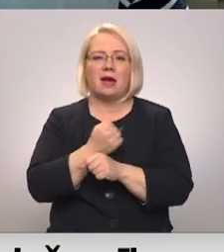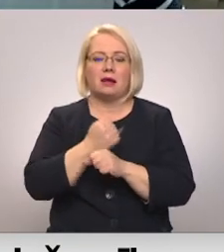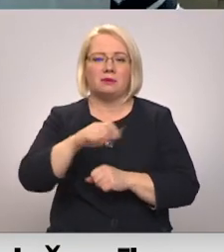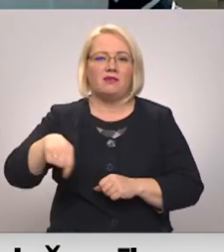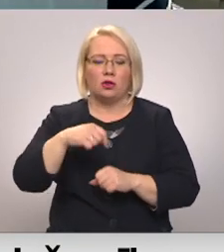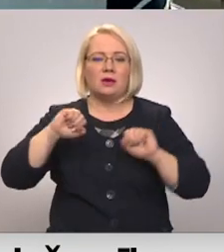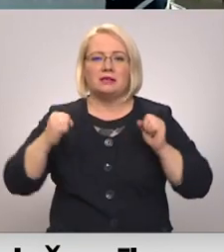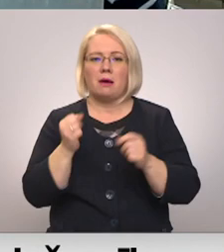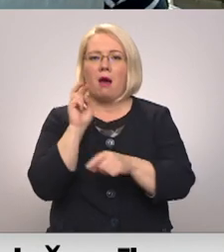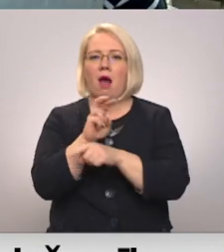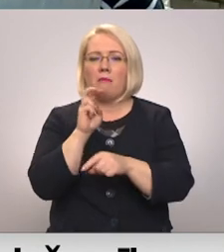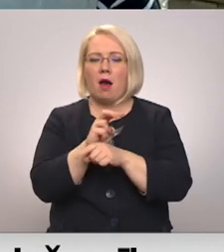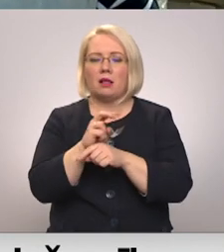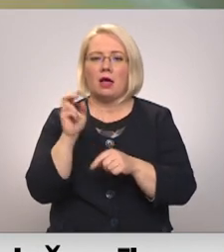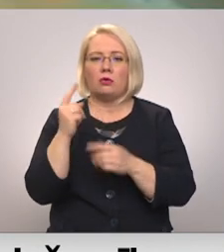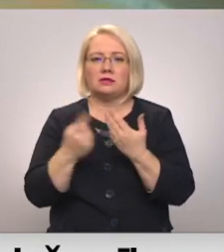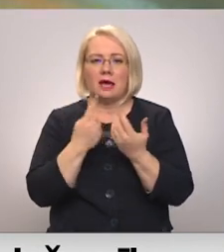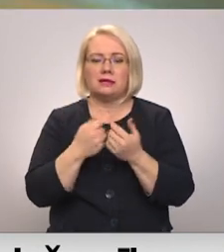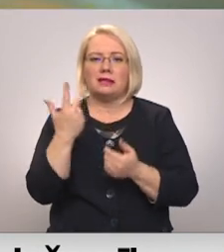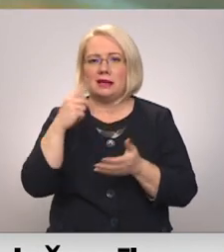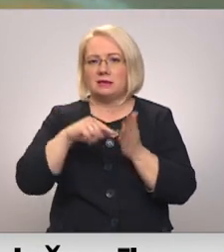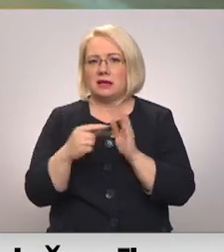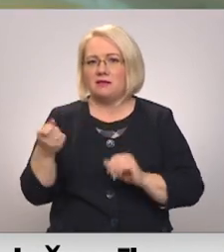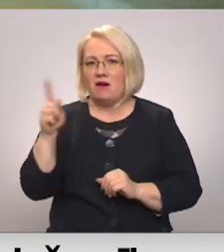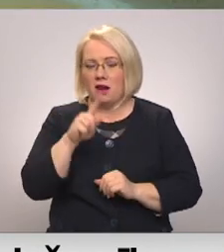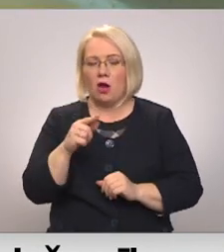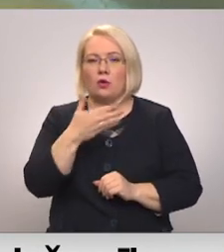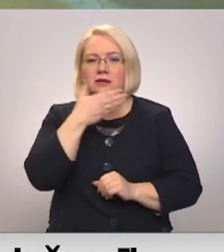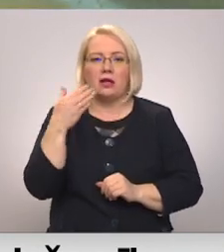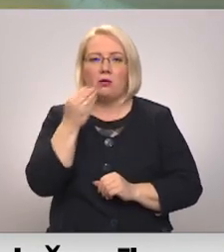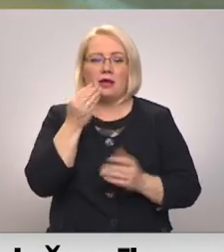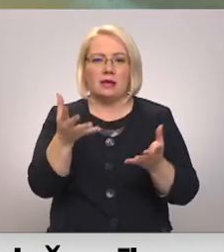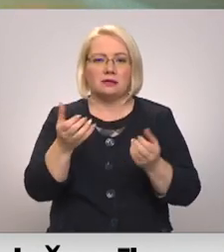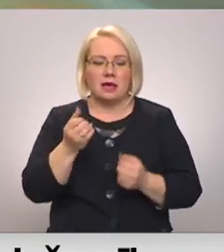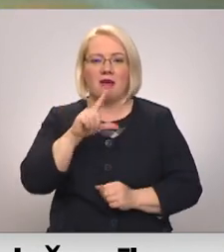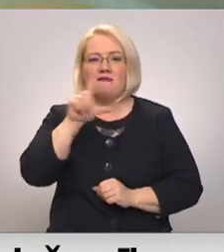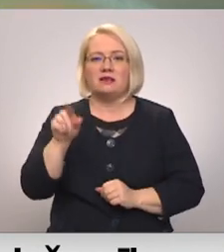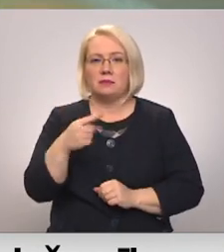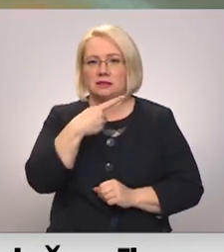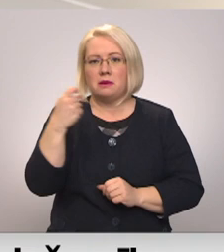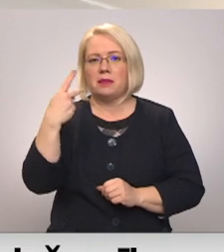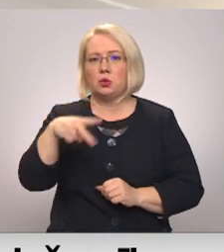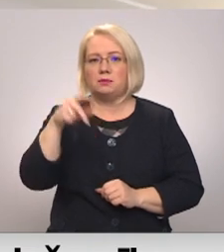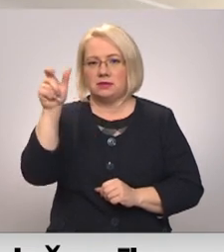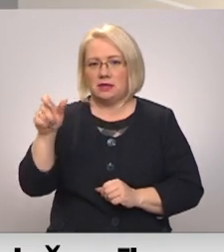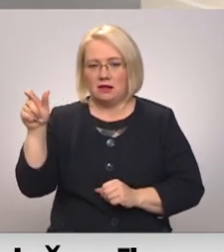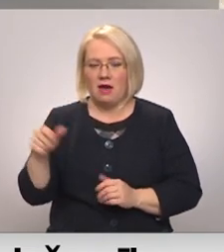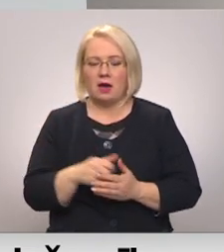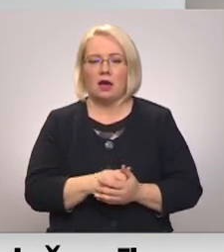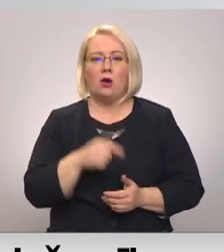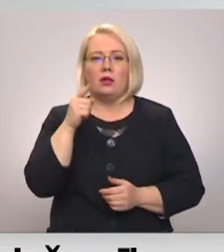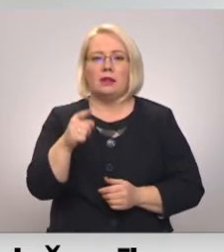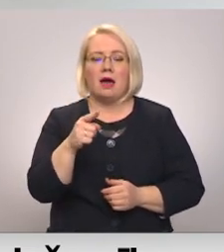apmeklētājs kaits ir teju trīskāršojies. Un šobrīd šeit ciltu ēdienu saņem vismaz 120 cilvēki. Tie līdzekļi,